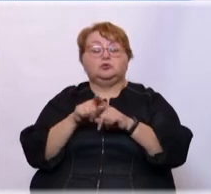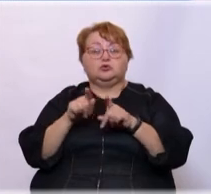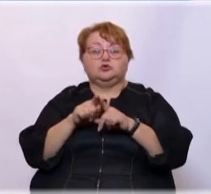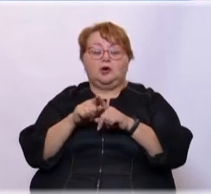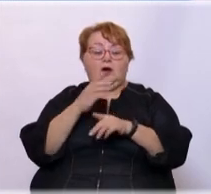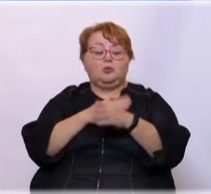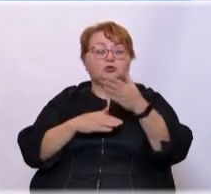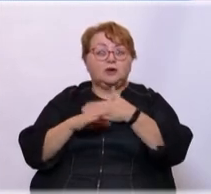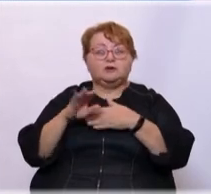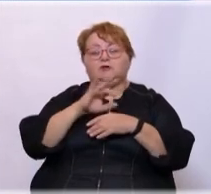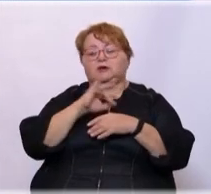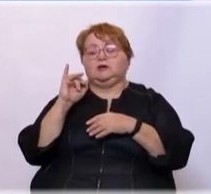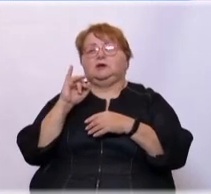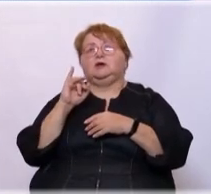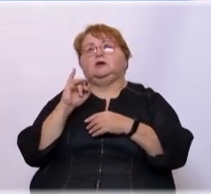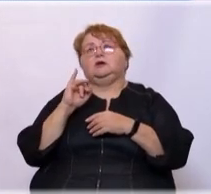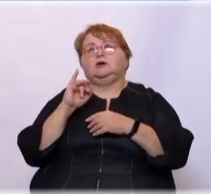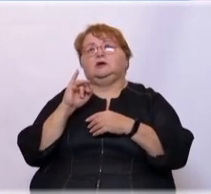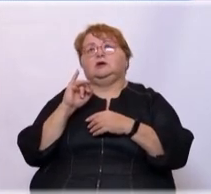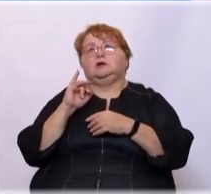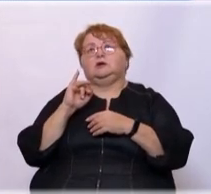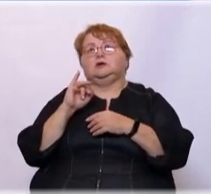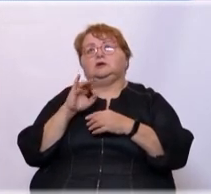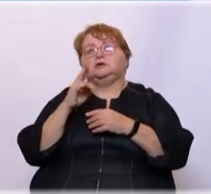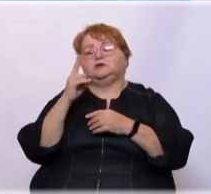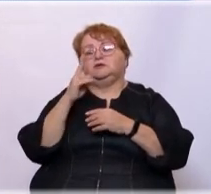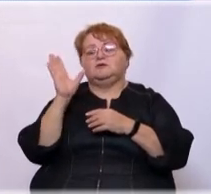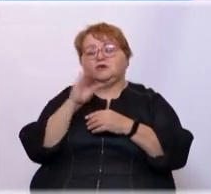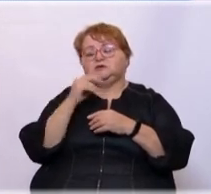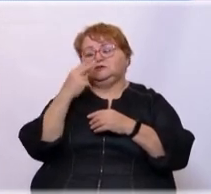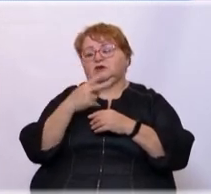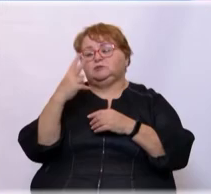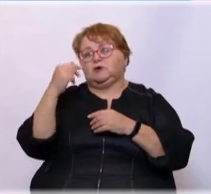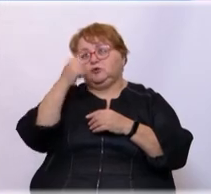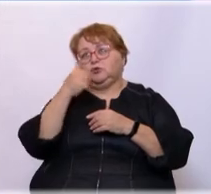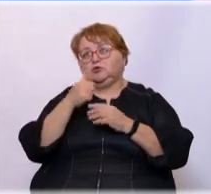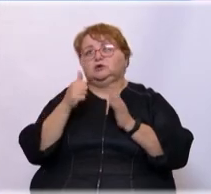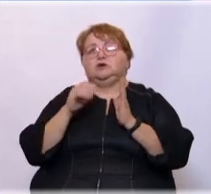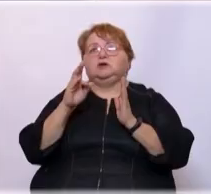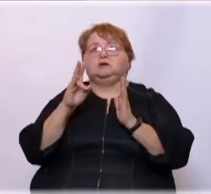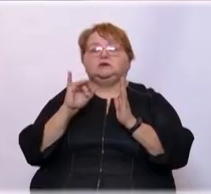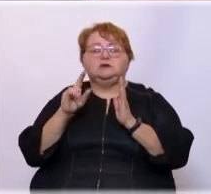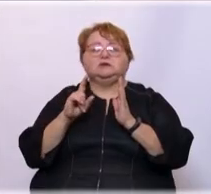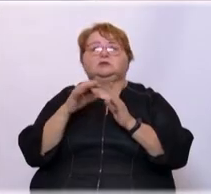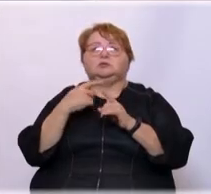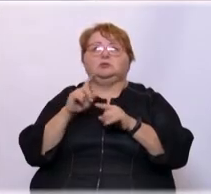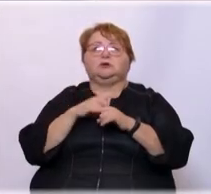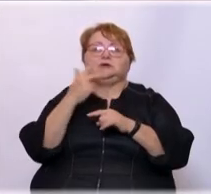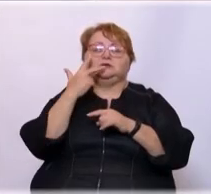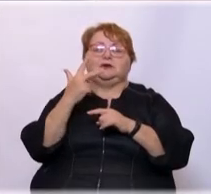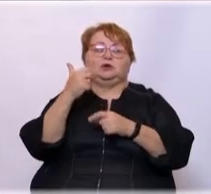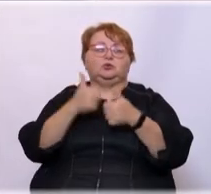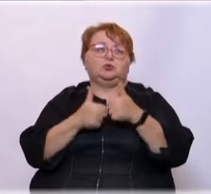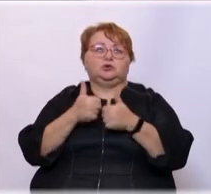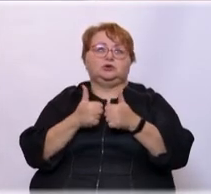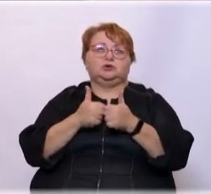ампутантов, и ХНИЗ вместе. Весь 2021 год провели уже по ХНИЗ несколько, три турнира. Что